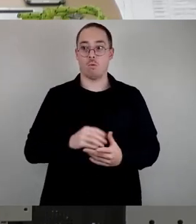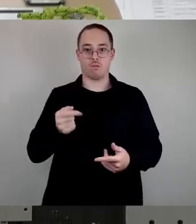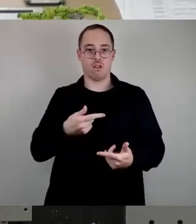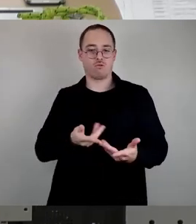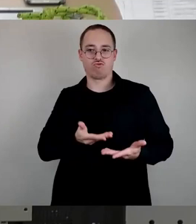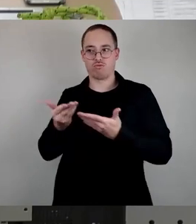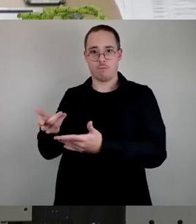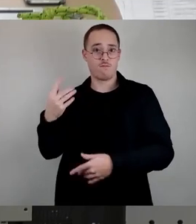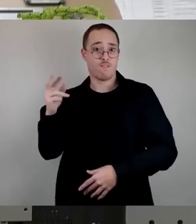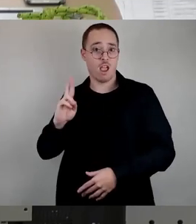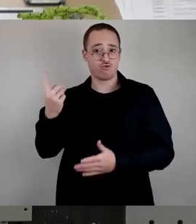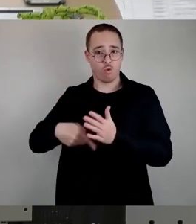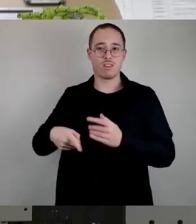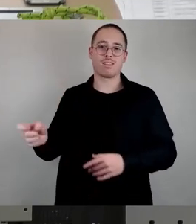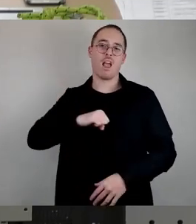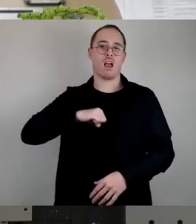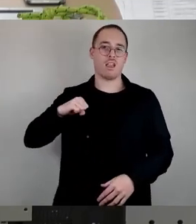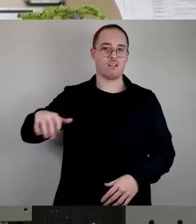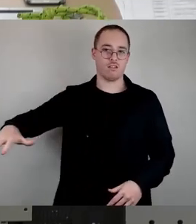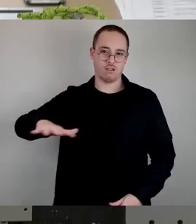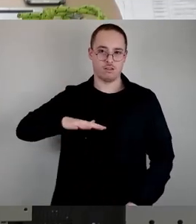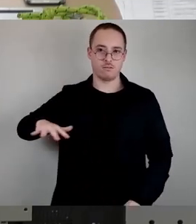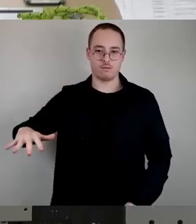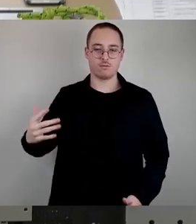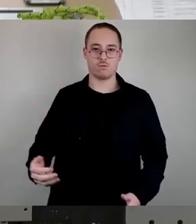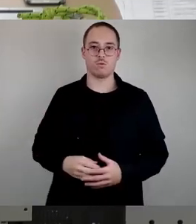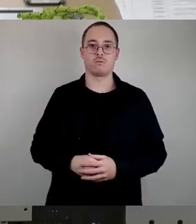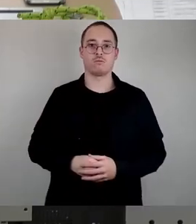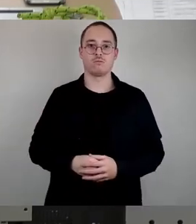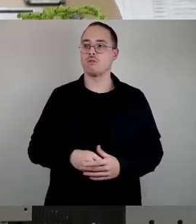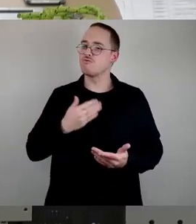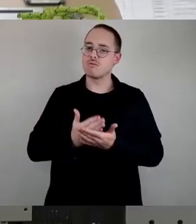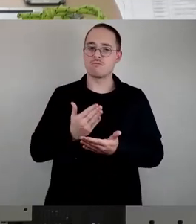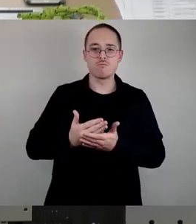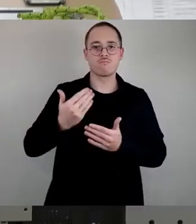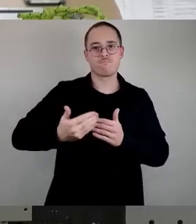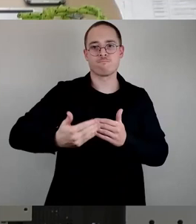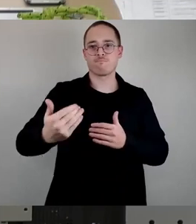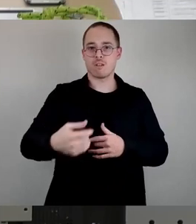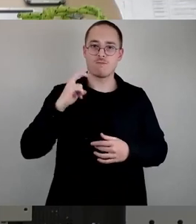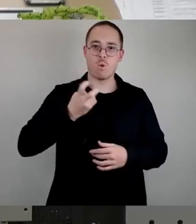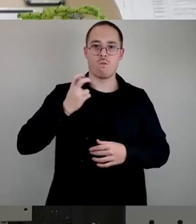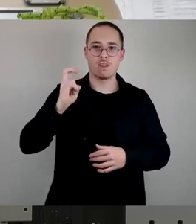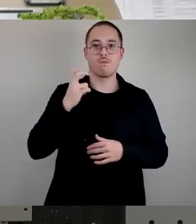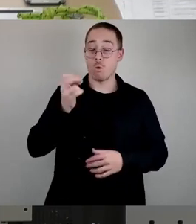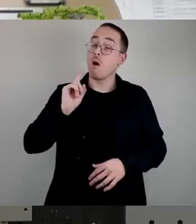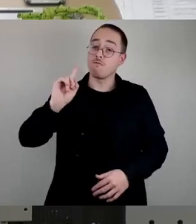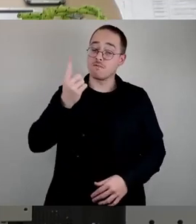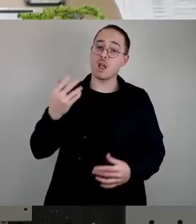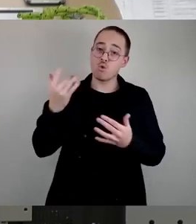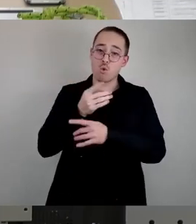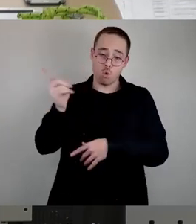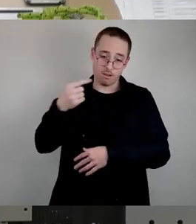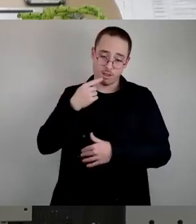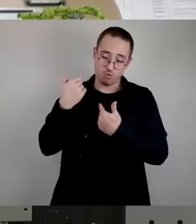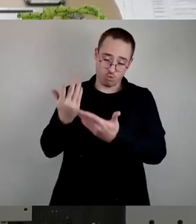wird im politischen Kampf natürlich gebetsmühlenartig wiederholt. Und auch heute haben wir sie wieder von den Grünen gehört. Sie kommt allerdings nur dadurch